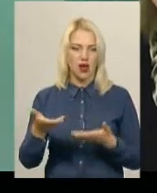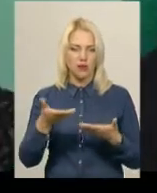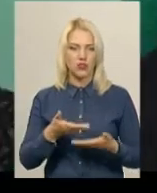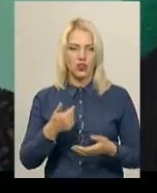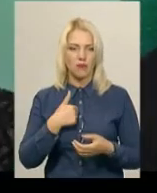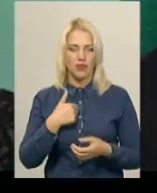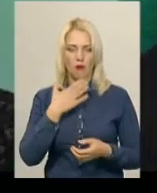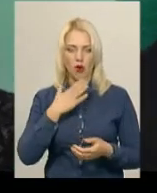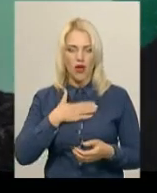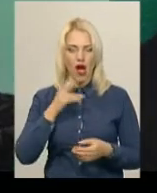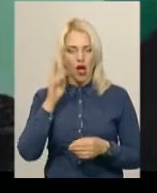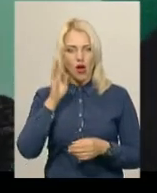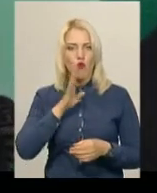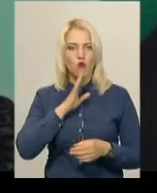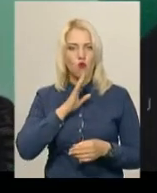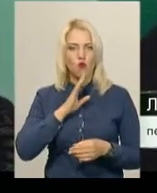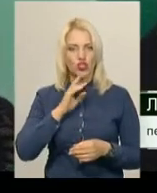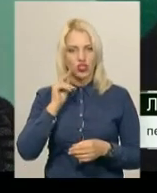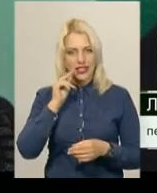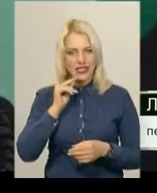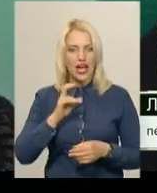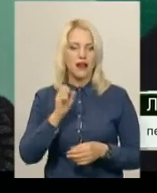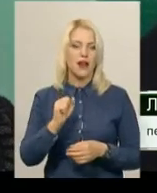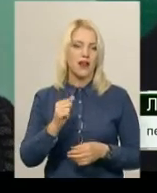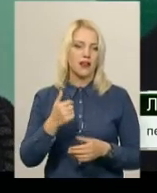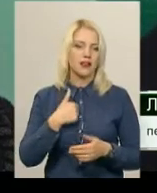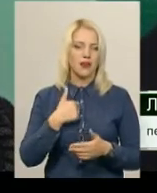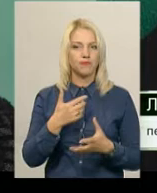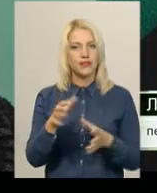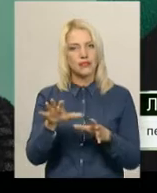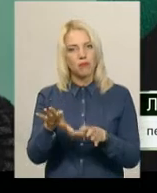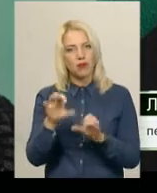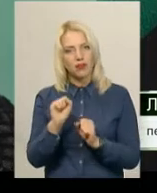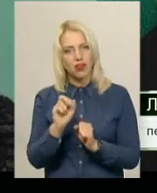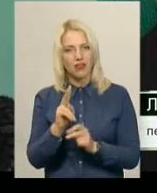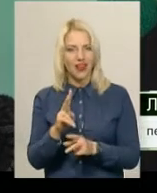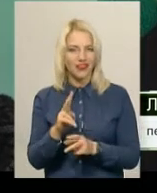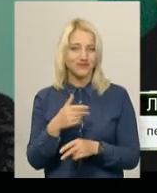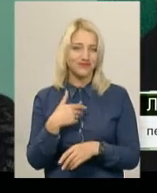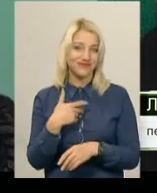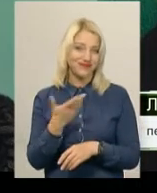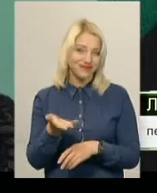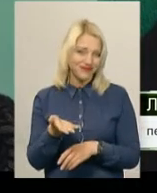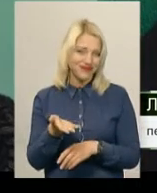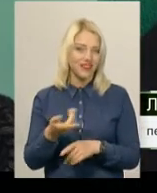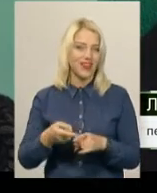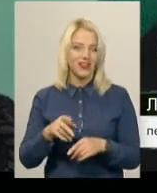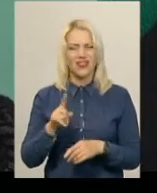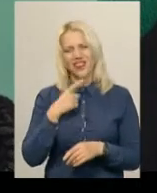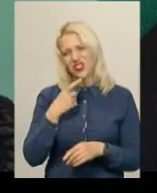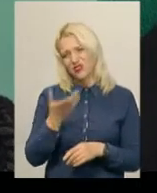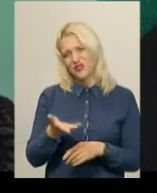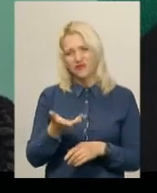учениця. Я спочатку так сприйняла з долею такого, знаєте, іронії, скептицизму. Кажу, Оксана,